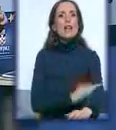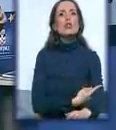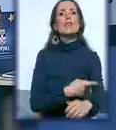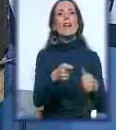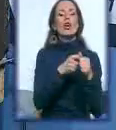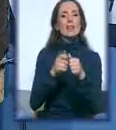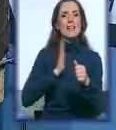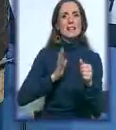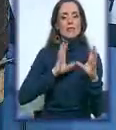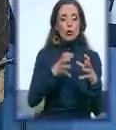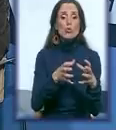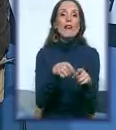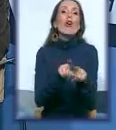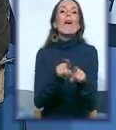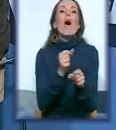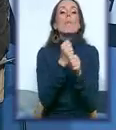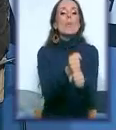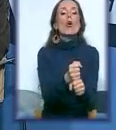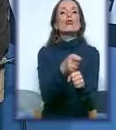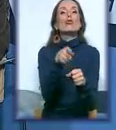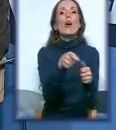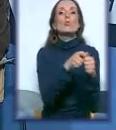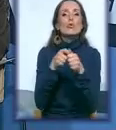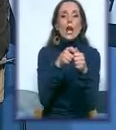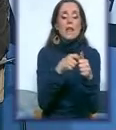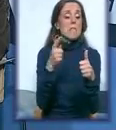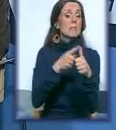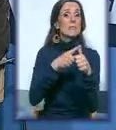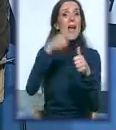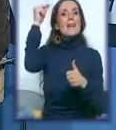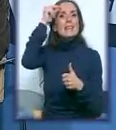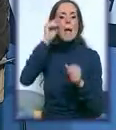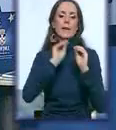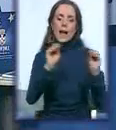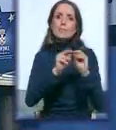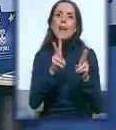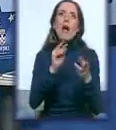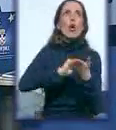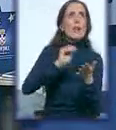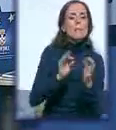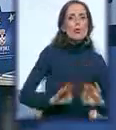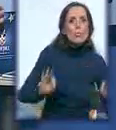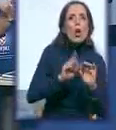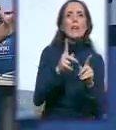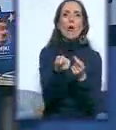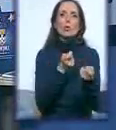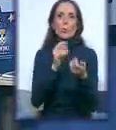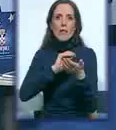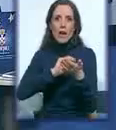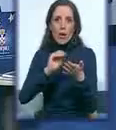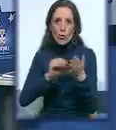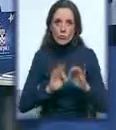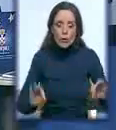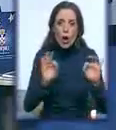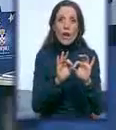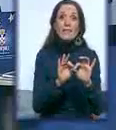udruženjima, ne samo da to što su u seminarima dobijeli obuku za pisanje i upravljanje projektima, čak su i kasnije mogli da prave i svoje